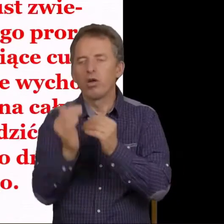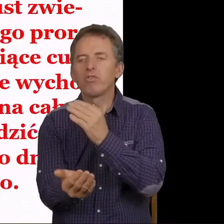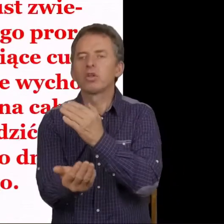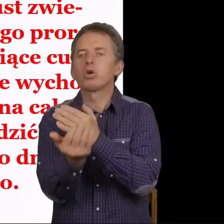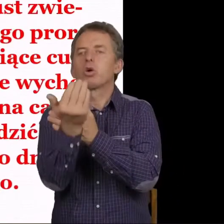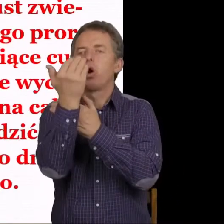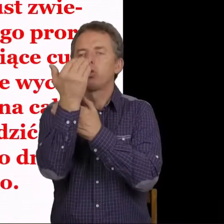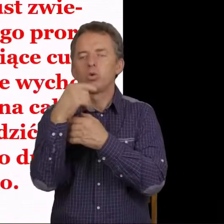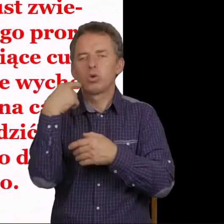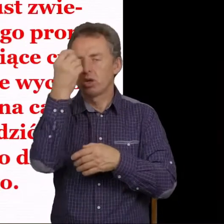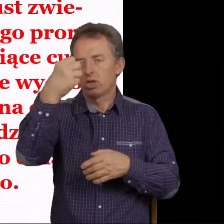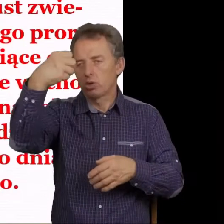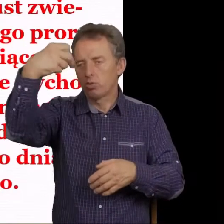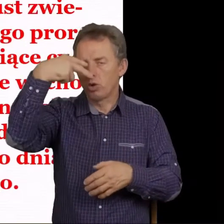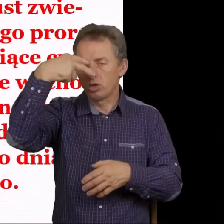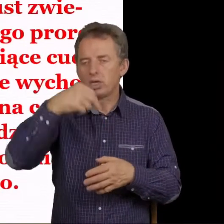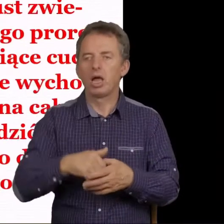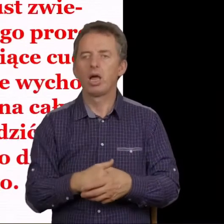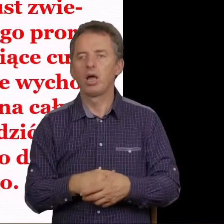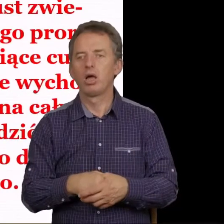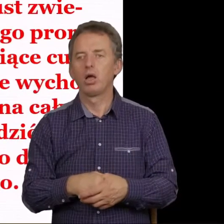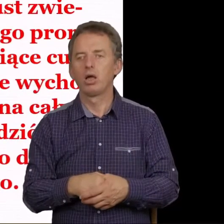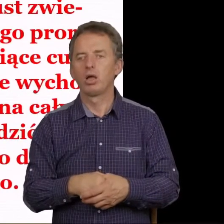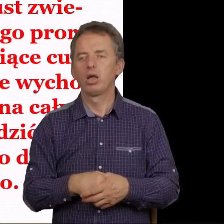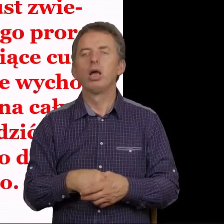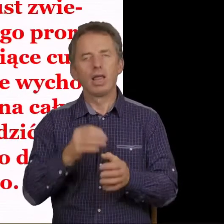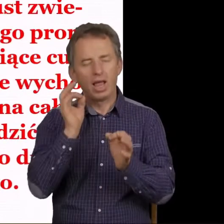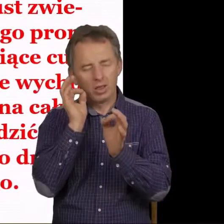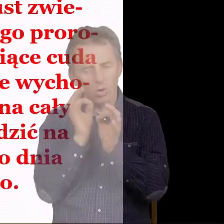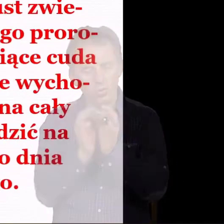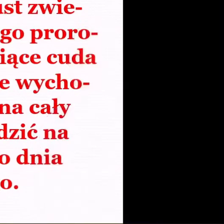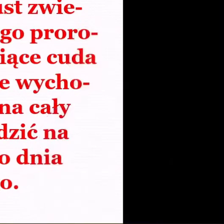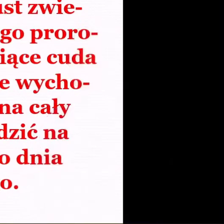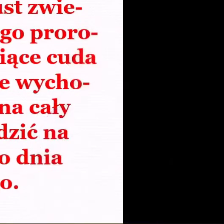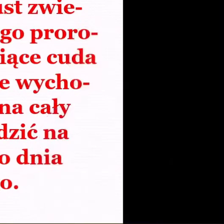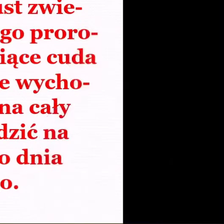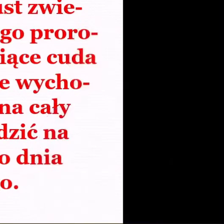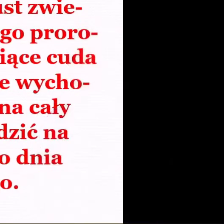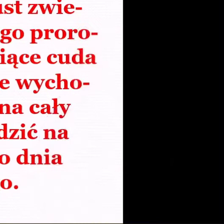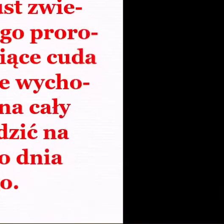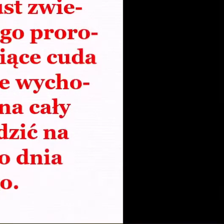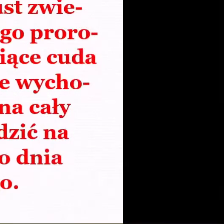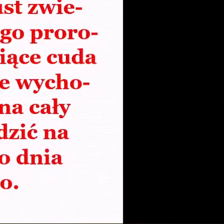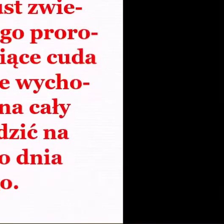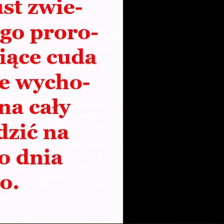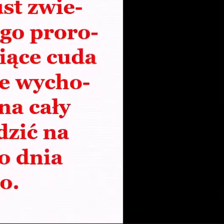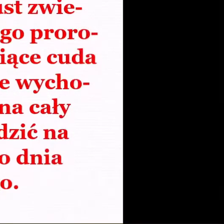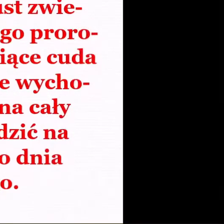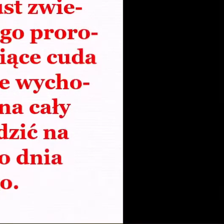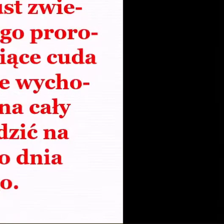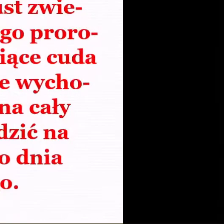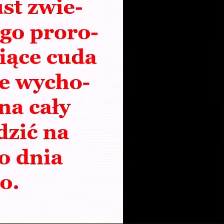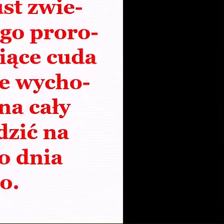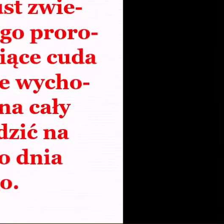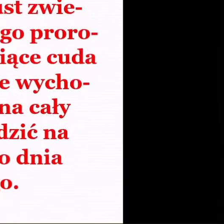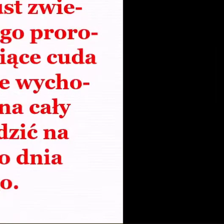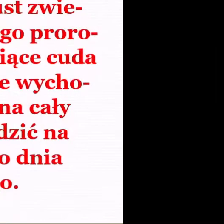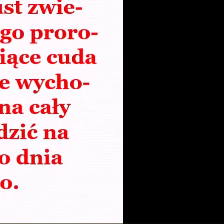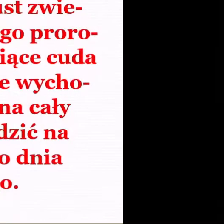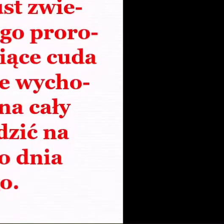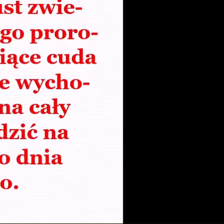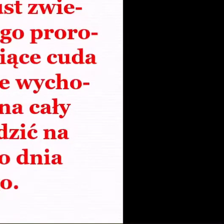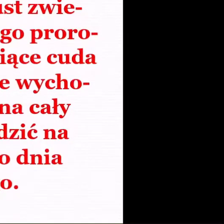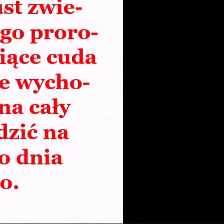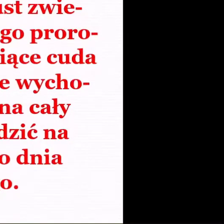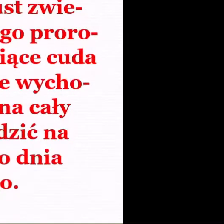słońca. Już ewidentnie jesteśmy w obrębie symbolicznego języka, choćby z tego względu, że Eufrat